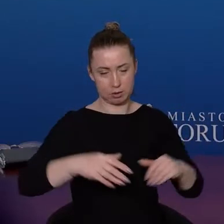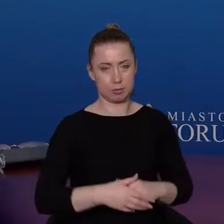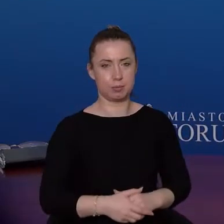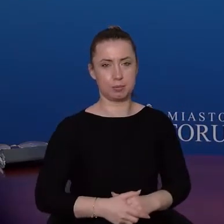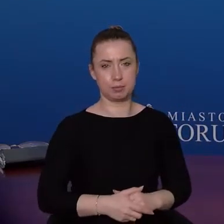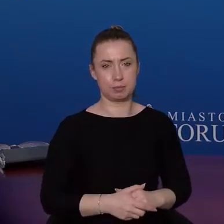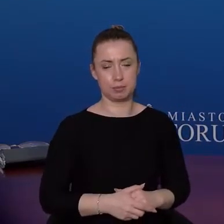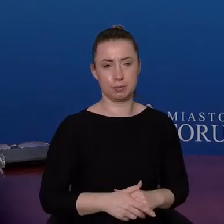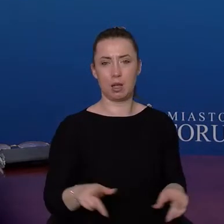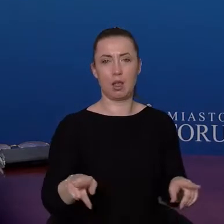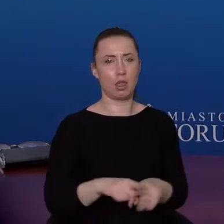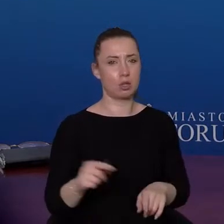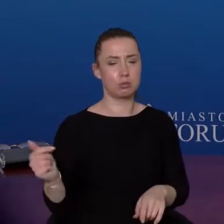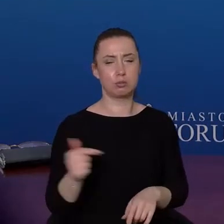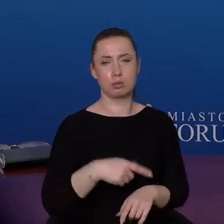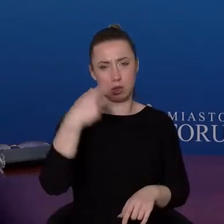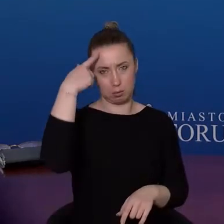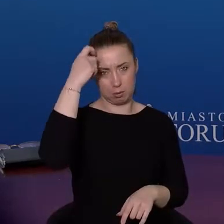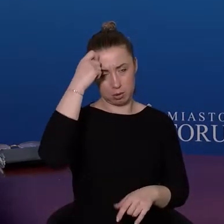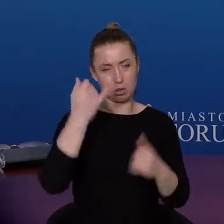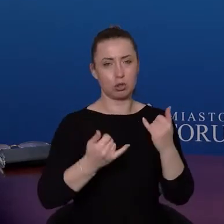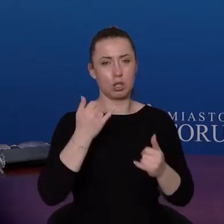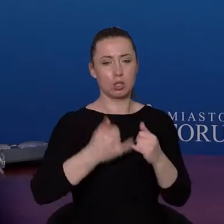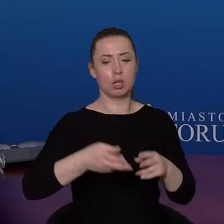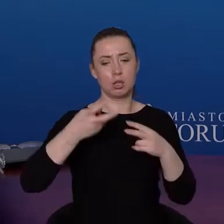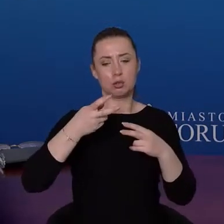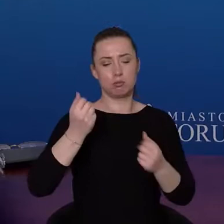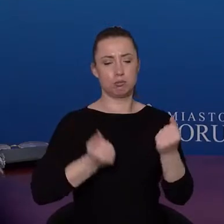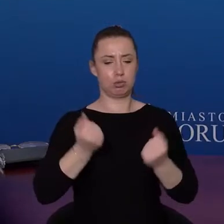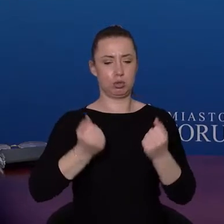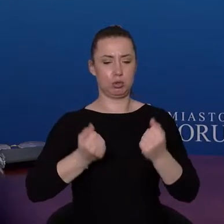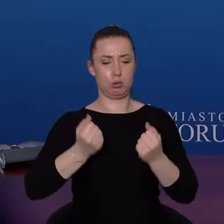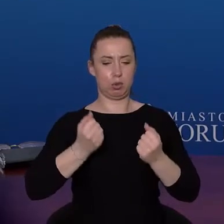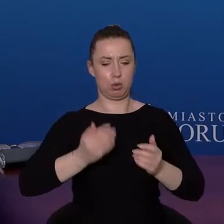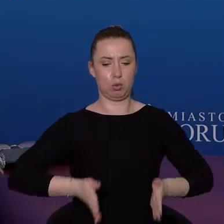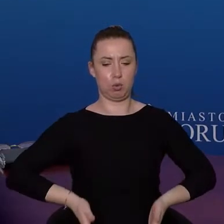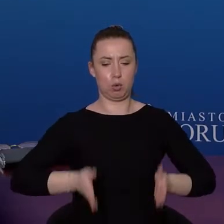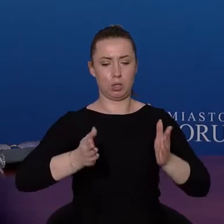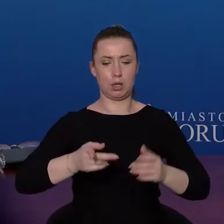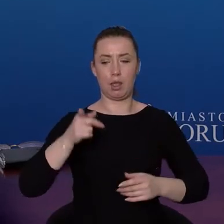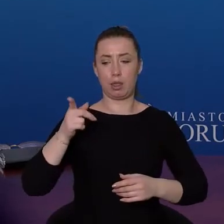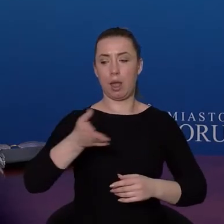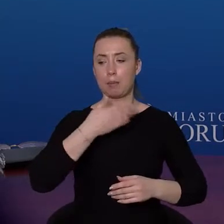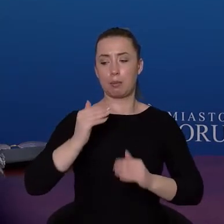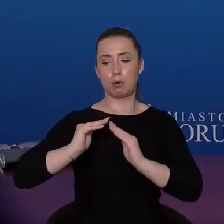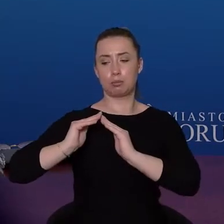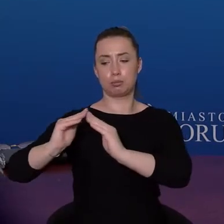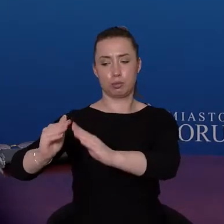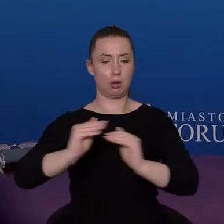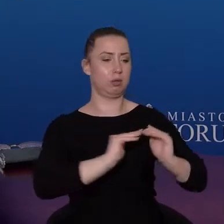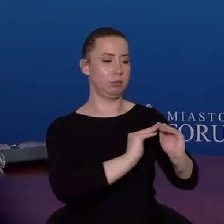I też powinniśmy pamiętać o tym, że jeżeli poruszamy się po szosie, przy której nie ma zabudowy mieszkaniowej,